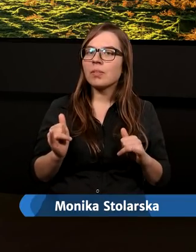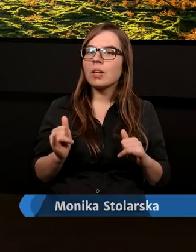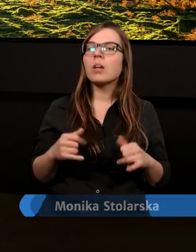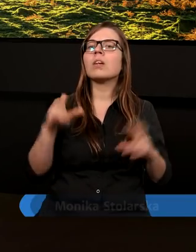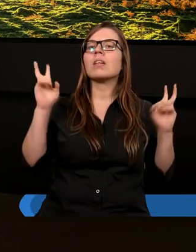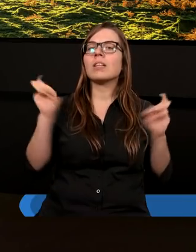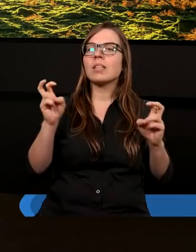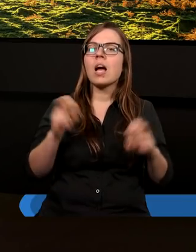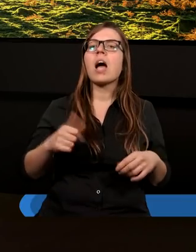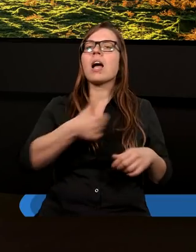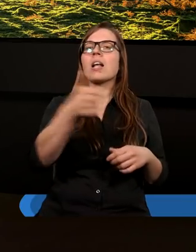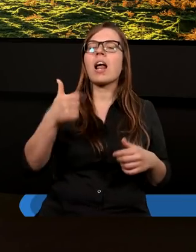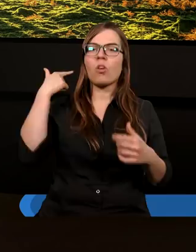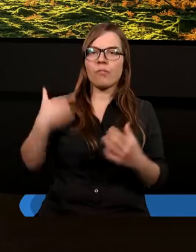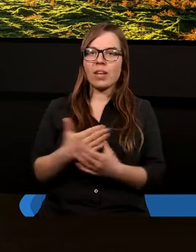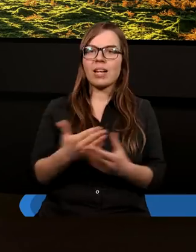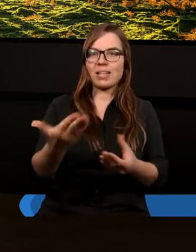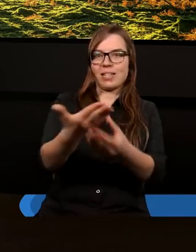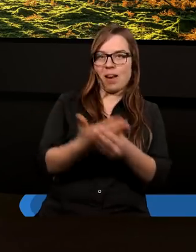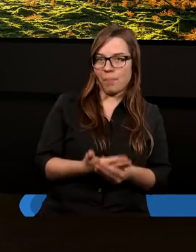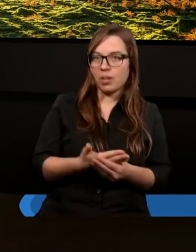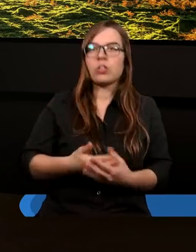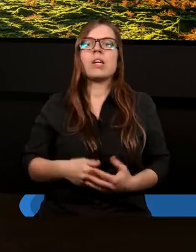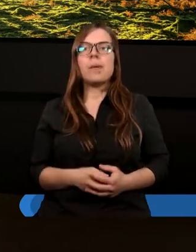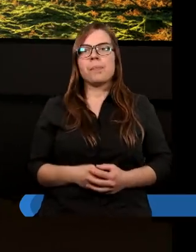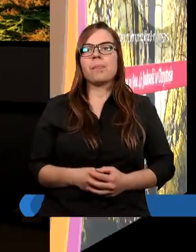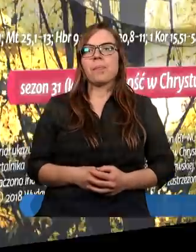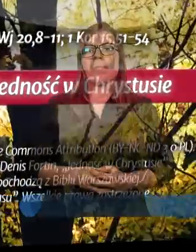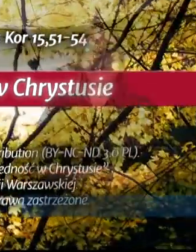poruszyć ma tytuł Jedność w wierze. Zapraszam.